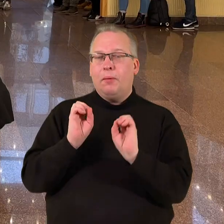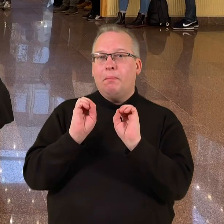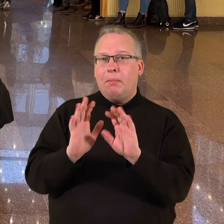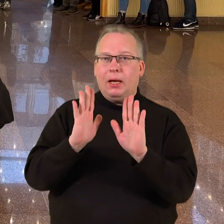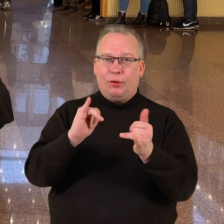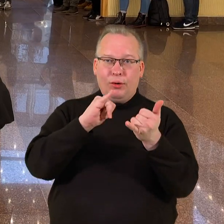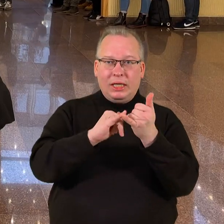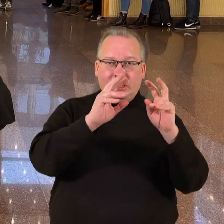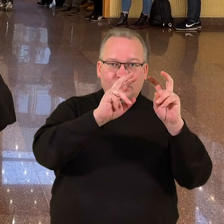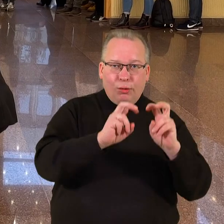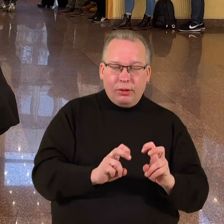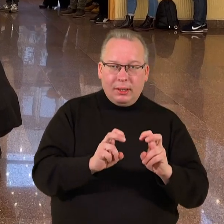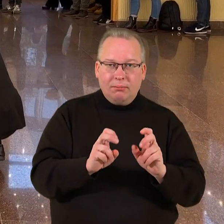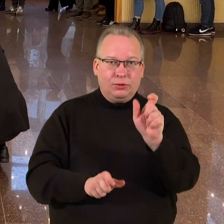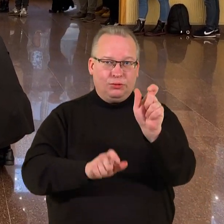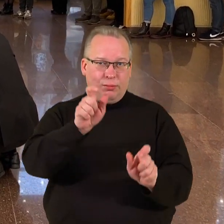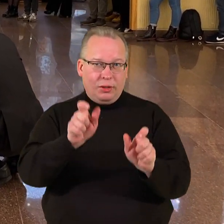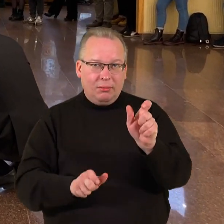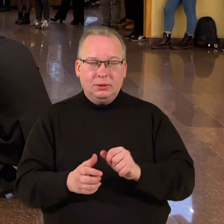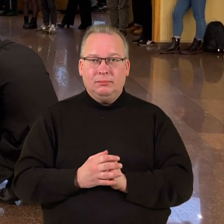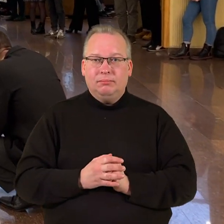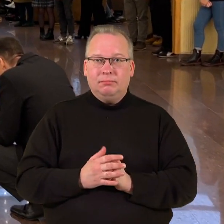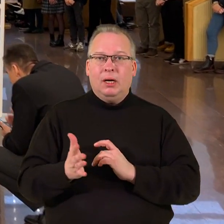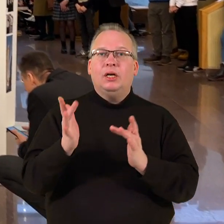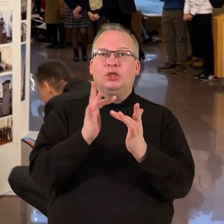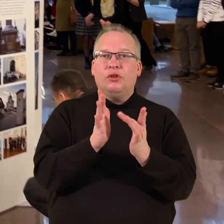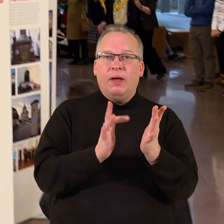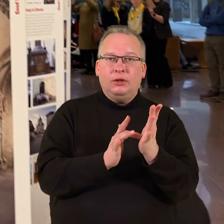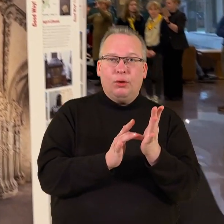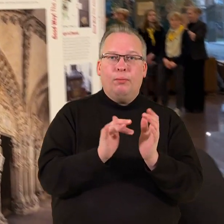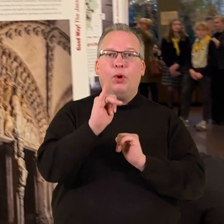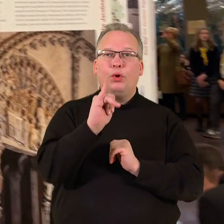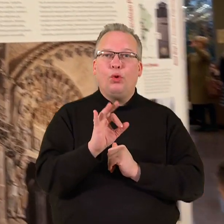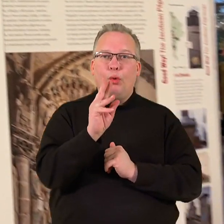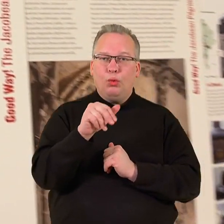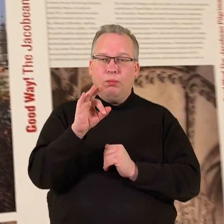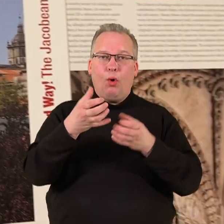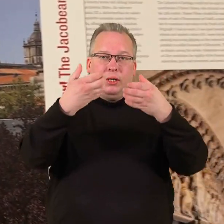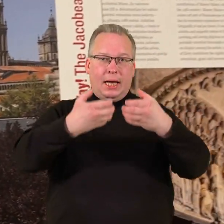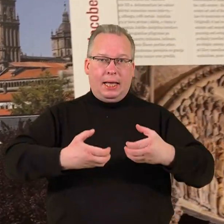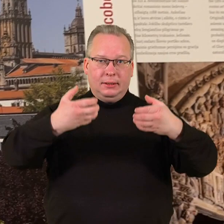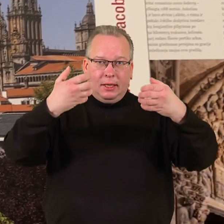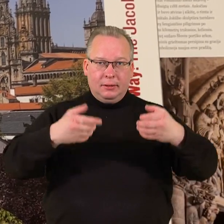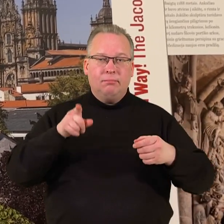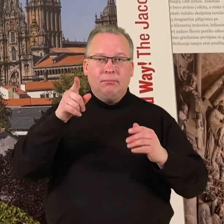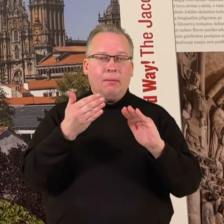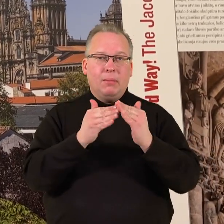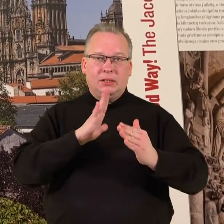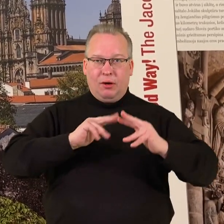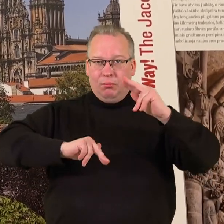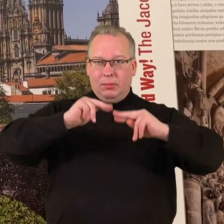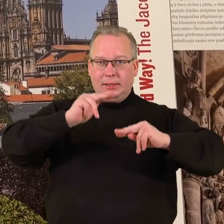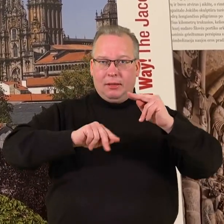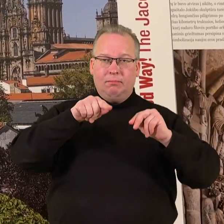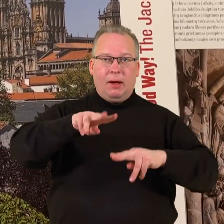istorikams ir tyrėjams, kad švento Jakubo katedra Santiago de Compostelas mieste buvo pastatyta toje